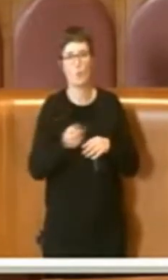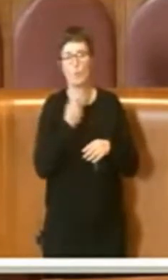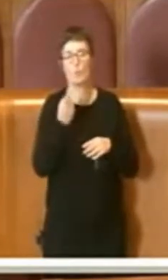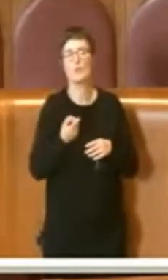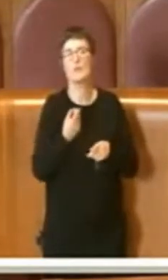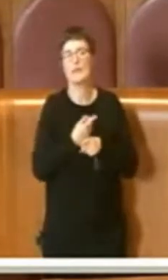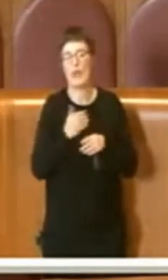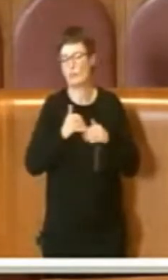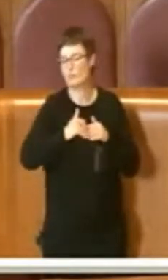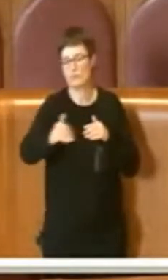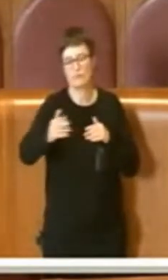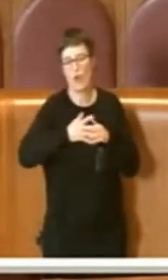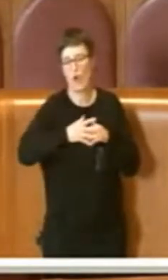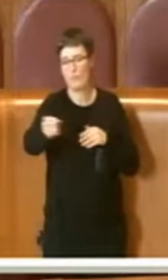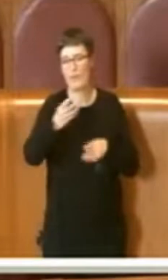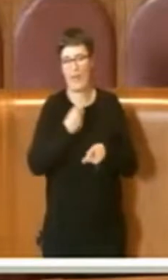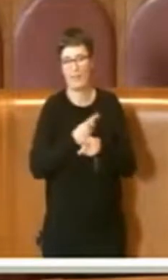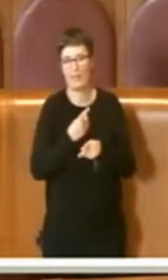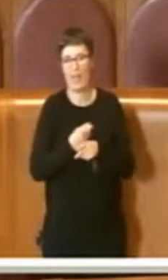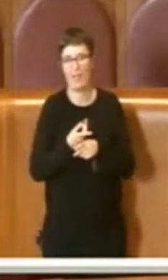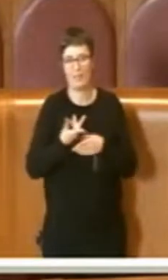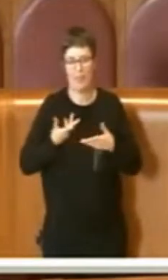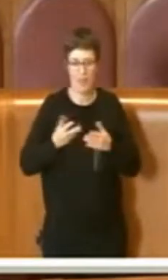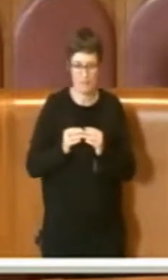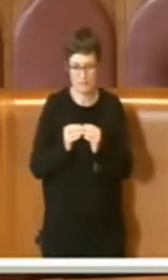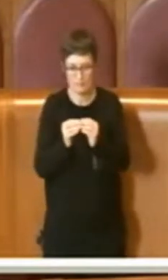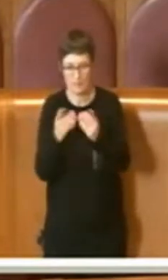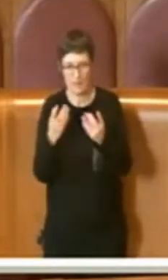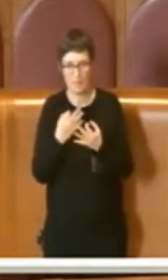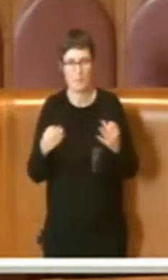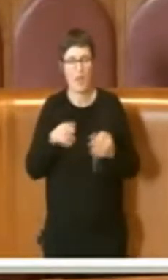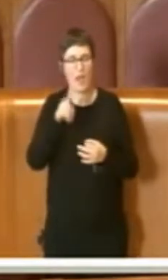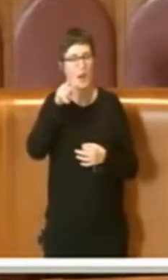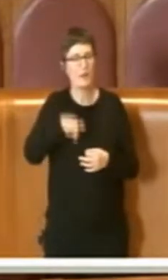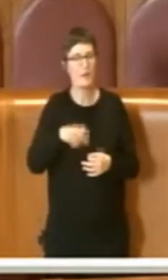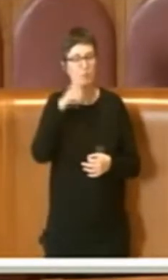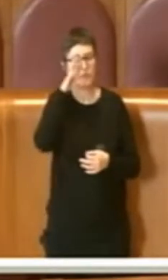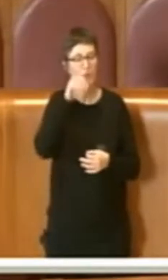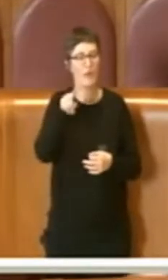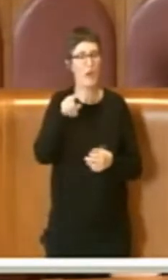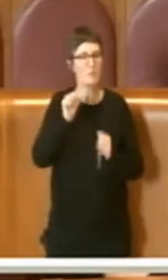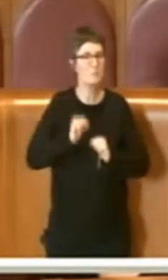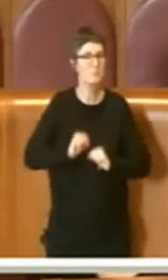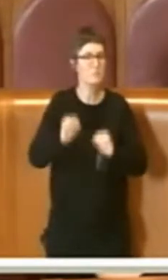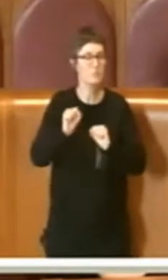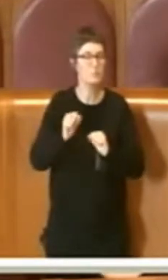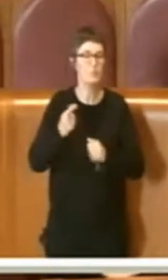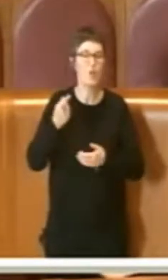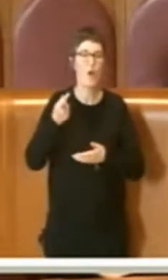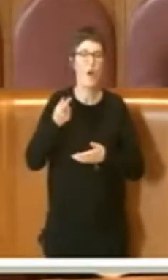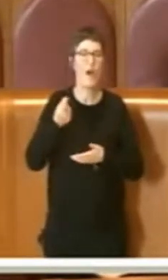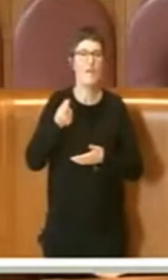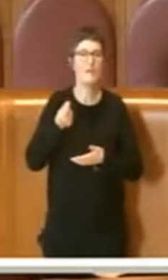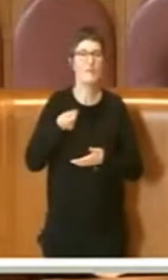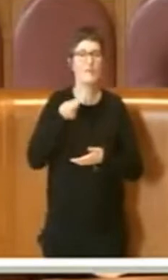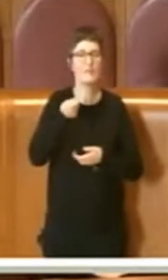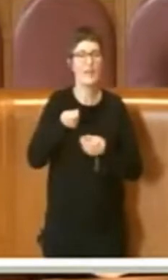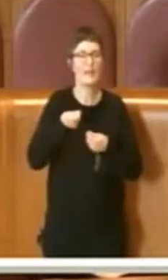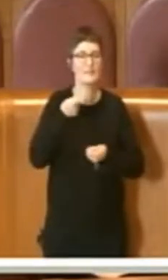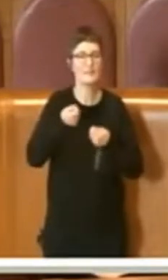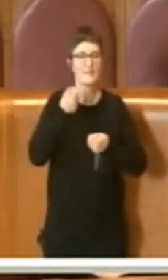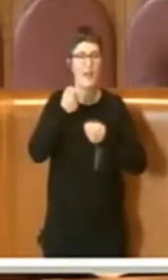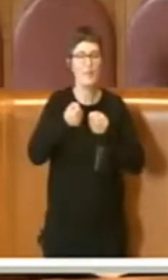questo accordo la possibilità di cofinanziamento da parte della Regione e dell'opera stessa. Per cui